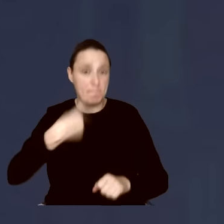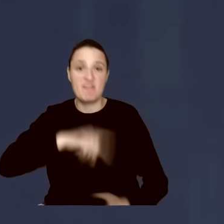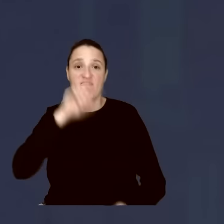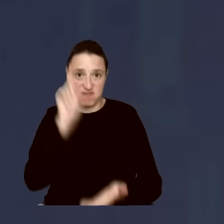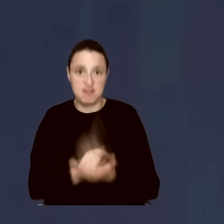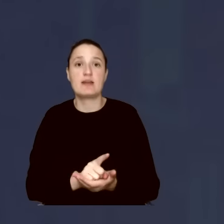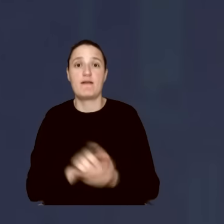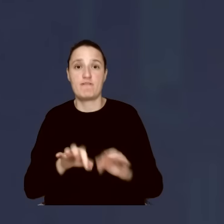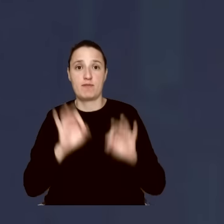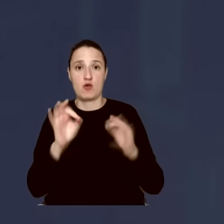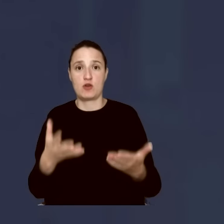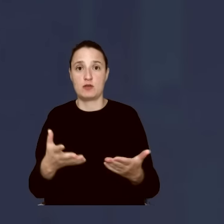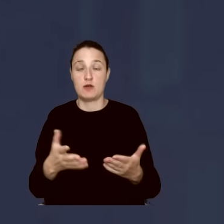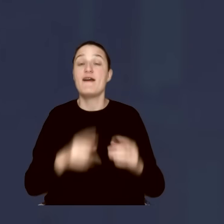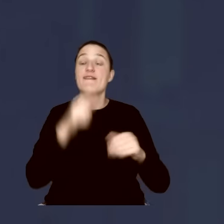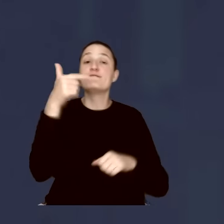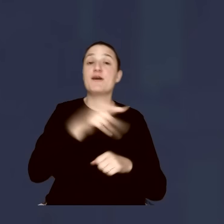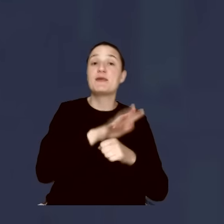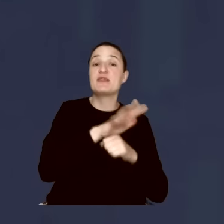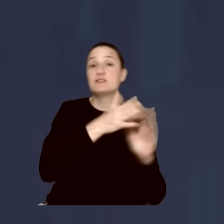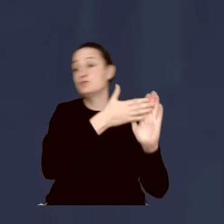roku do 2023